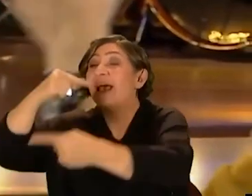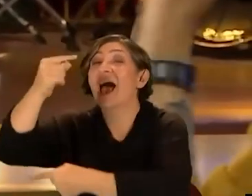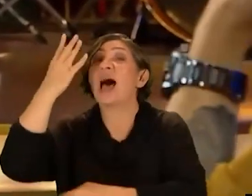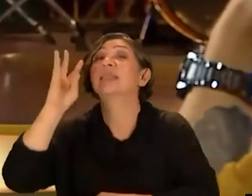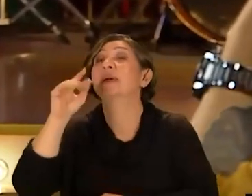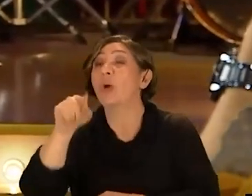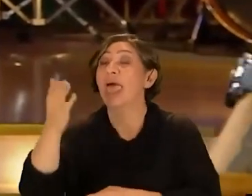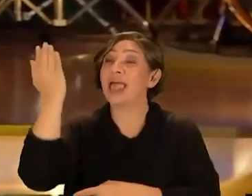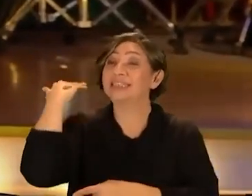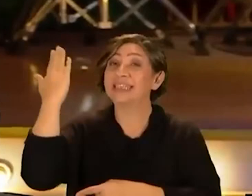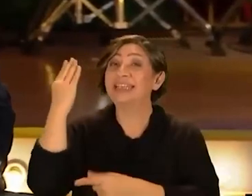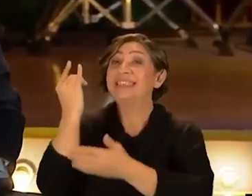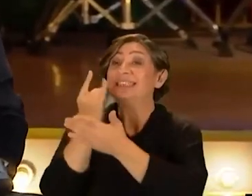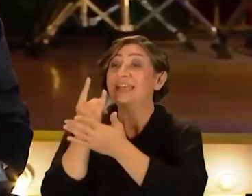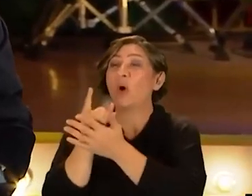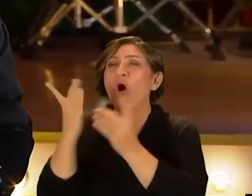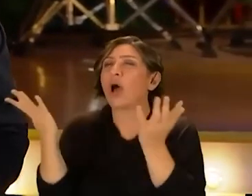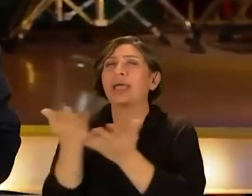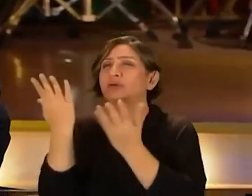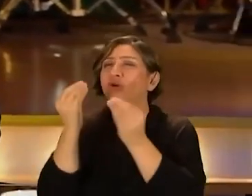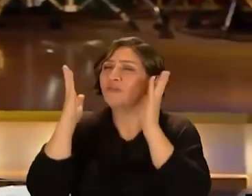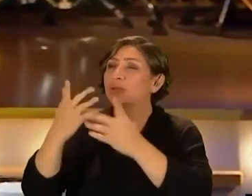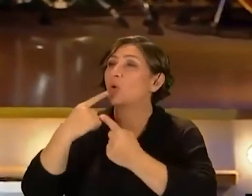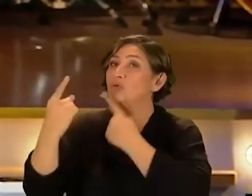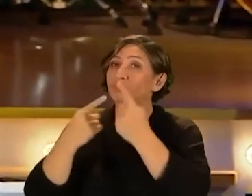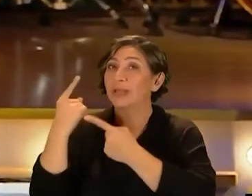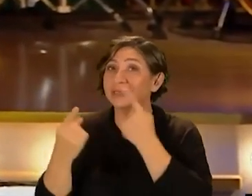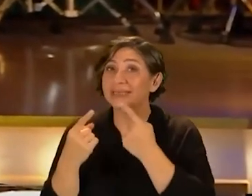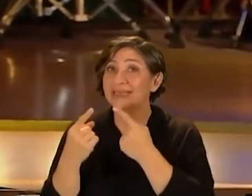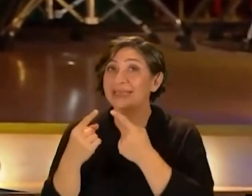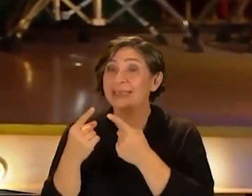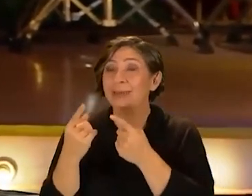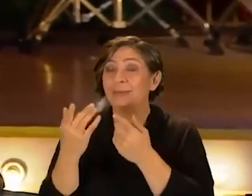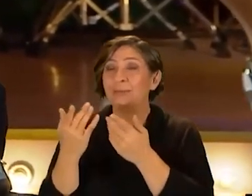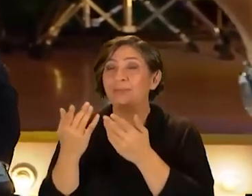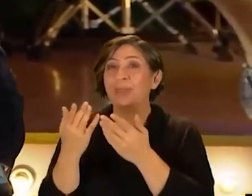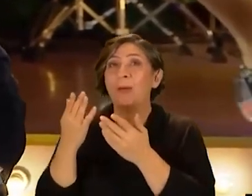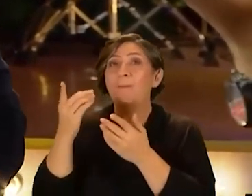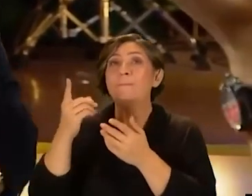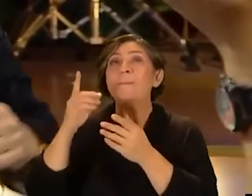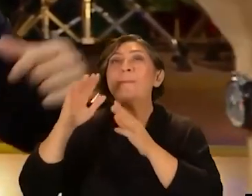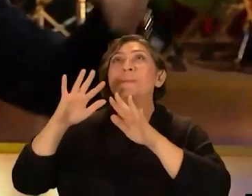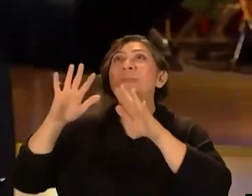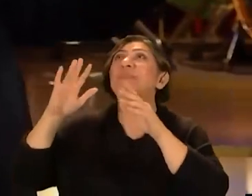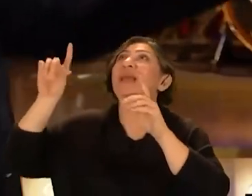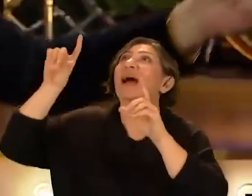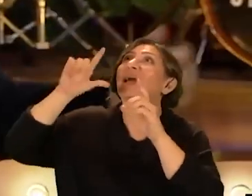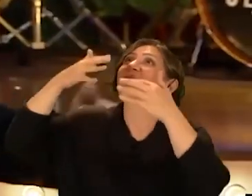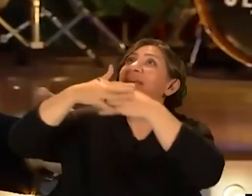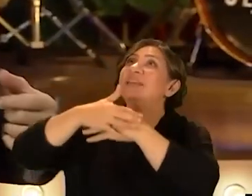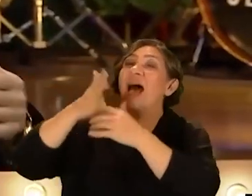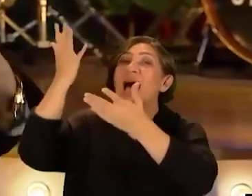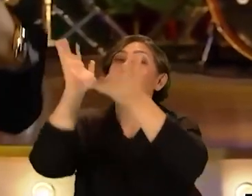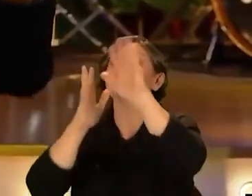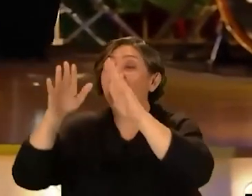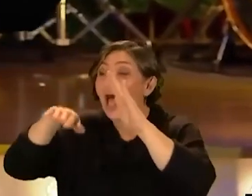anlamadığı bu. Eskiler seksten o kadar çok bahsediyorlardı ki. Yani o Mehtap'a çıkmalar, şurada